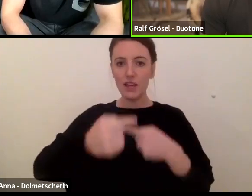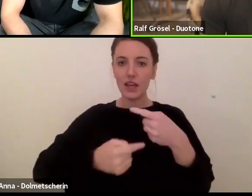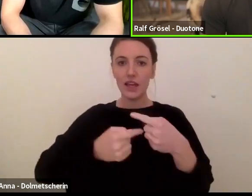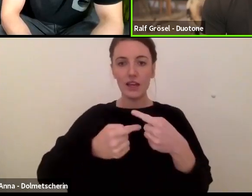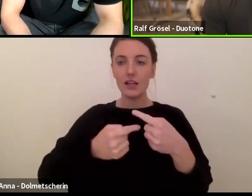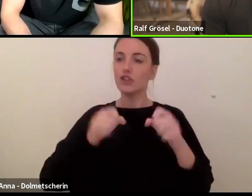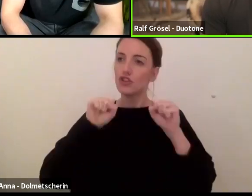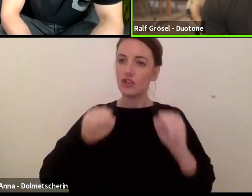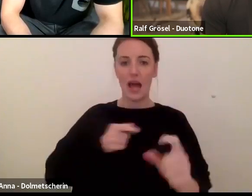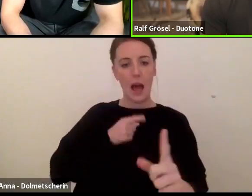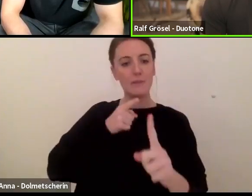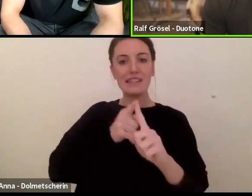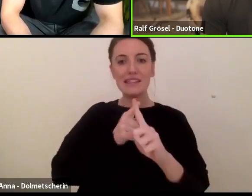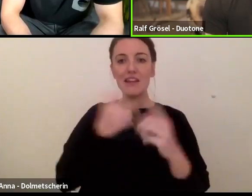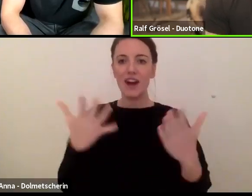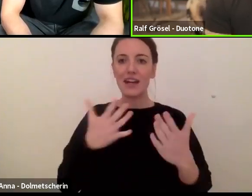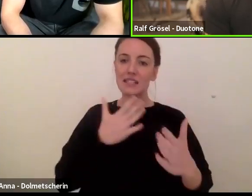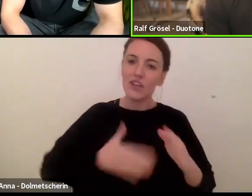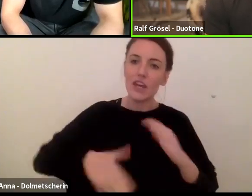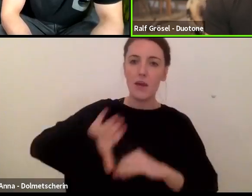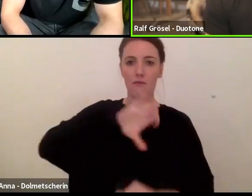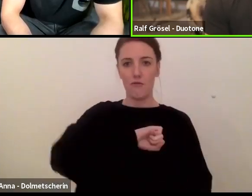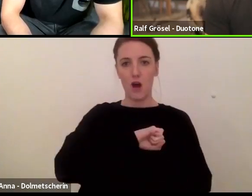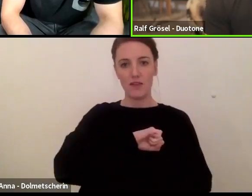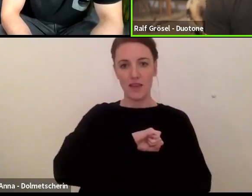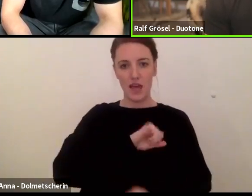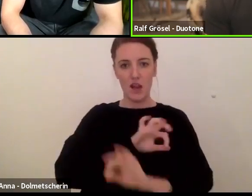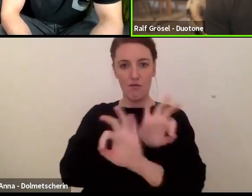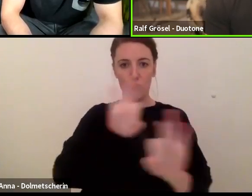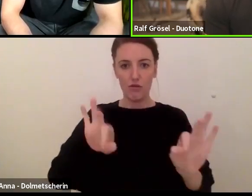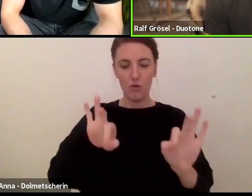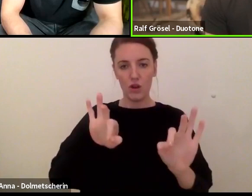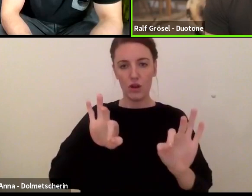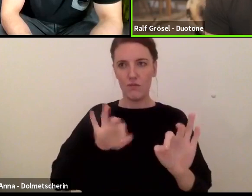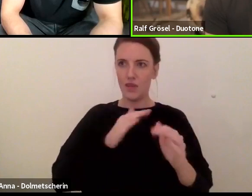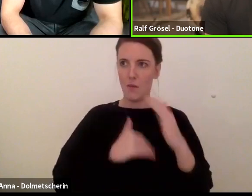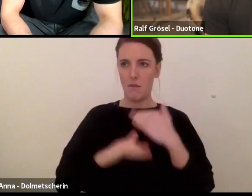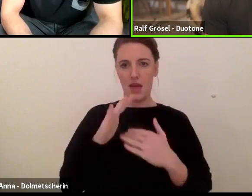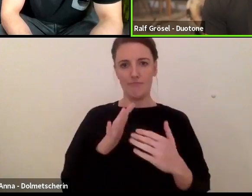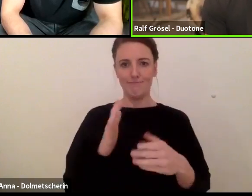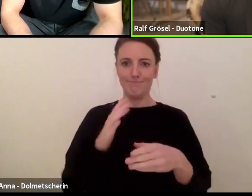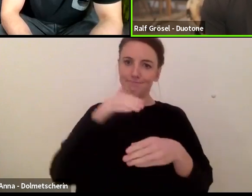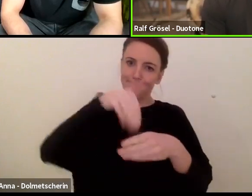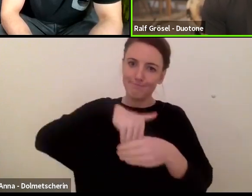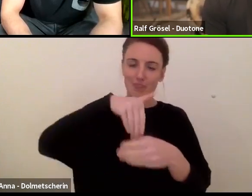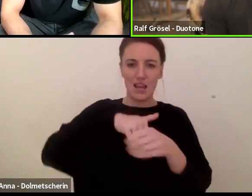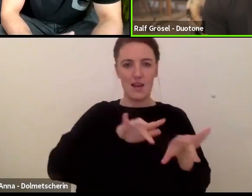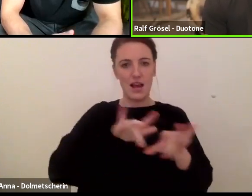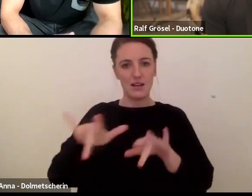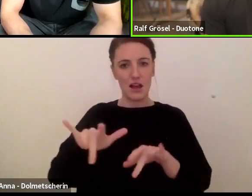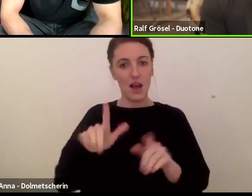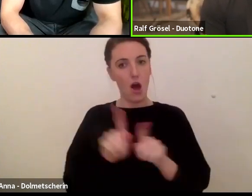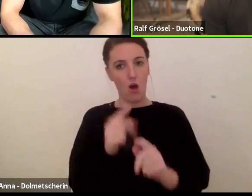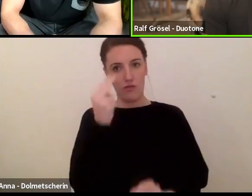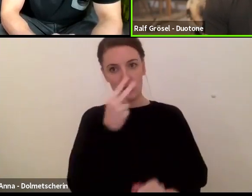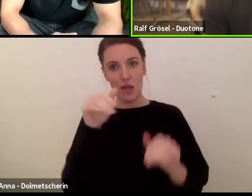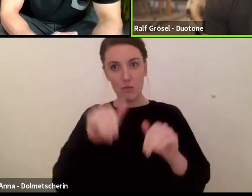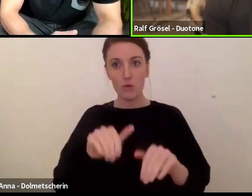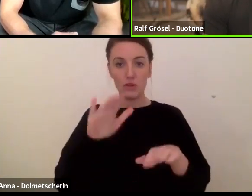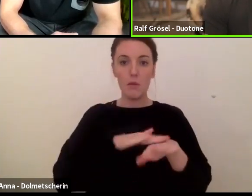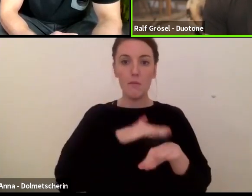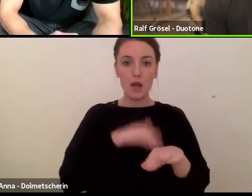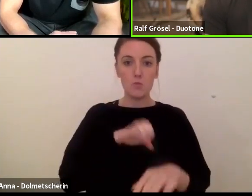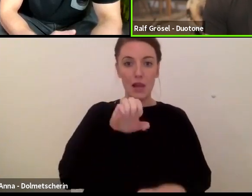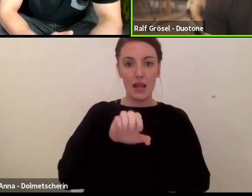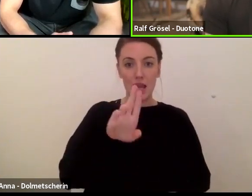dass wir immer versuchen, einen Mehrwert zu generieren. Man muss aber auch dabei verstehen, wenn du dir eine Modellreihe anschaust, nehmen wir mal zum Beispiel den